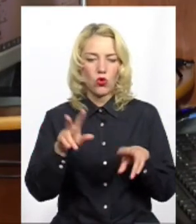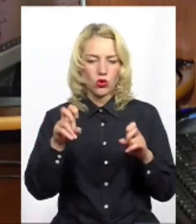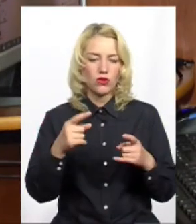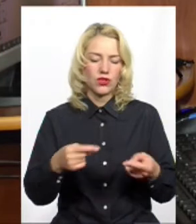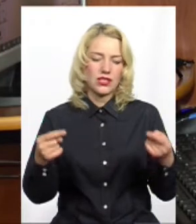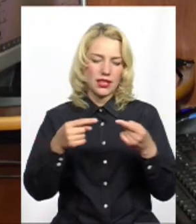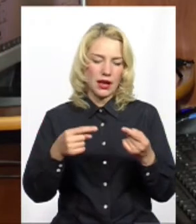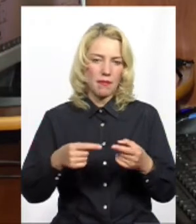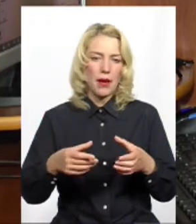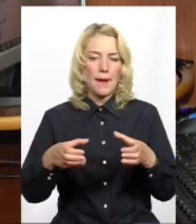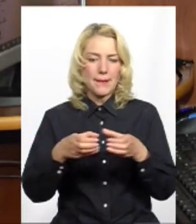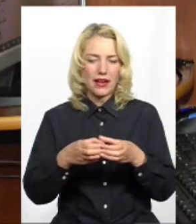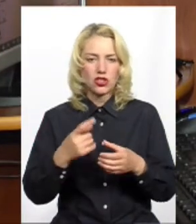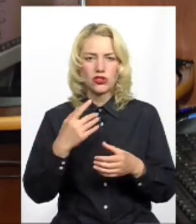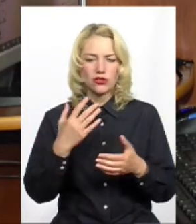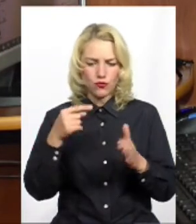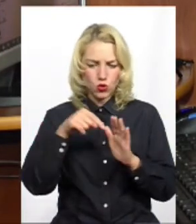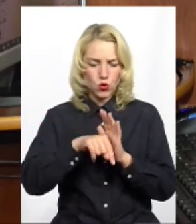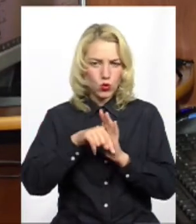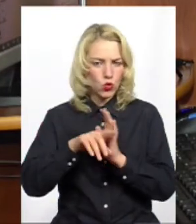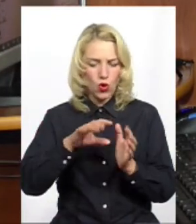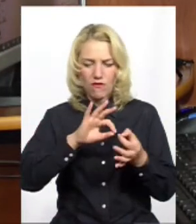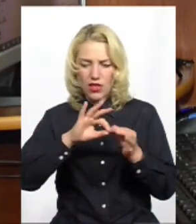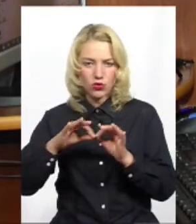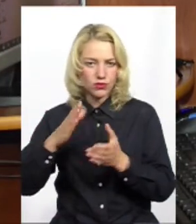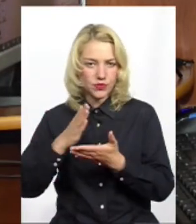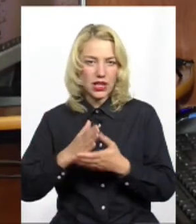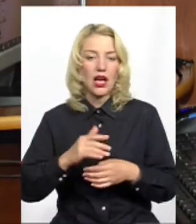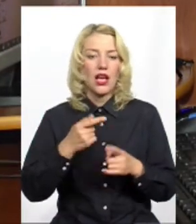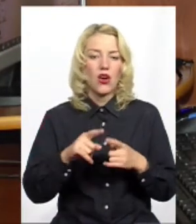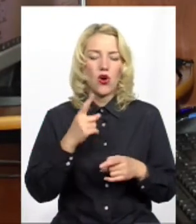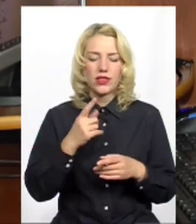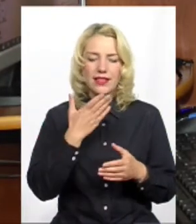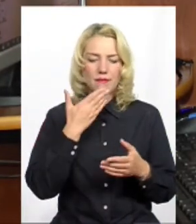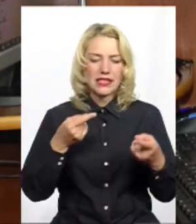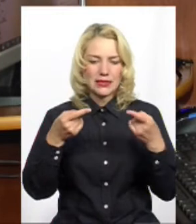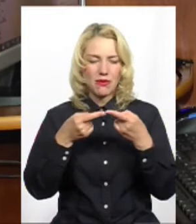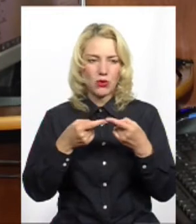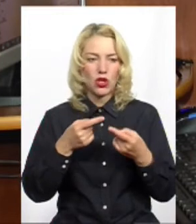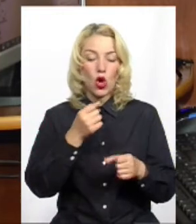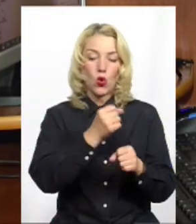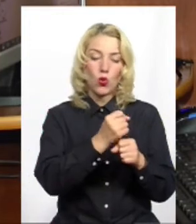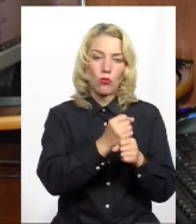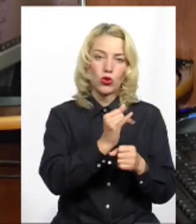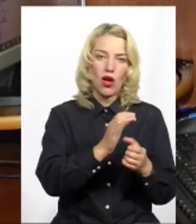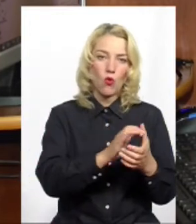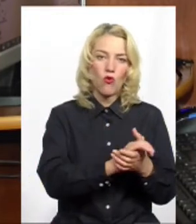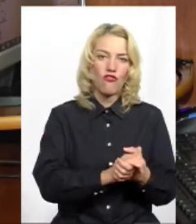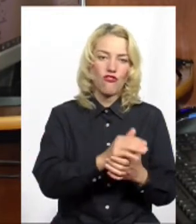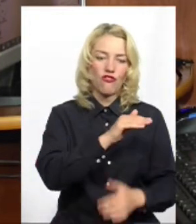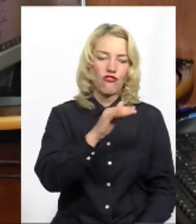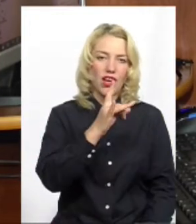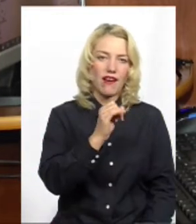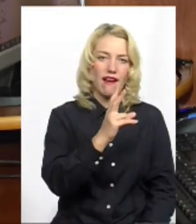досить структурованою. Єдиний момент не співпадіння у своїй програмі, зокрема у розділі «Робота у фракції». Олексій Сергійович